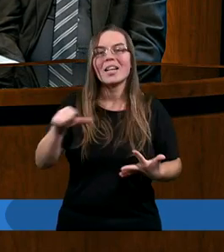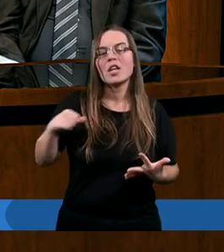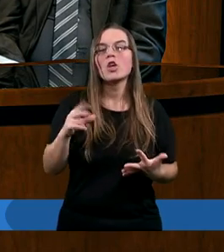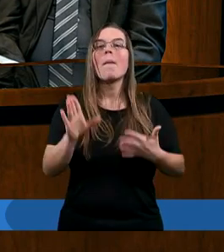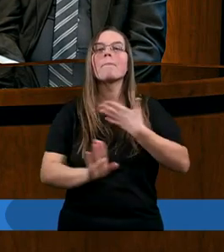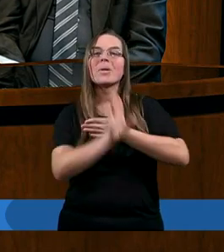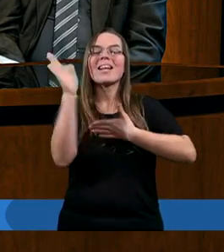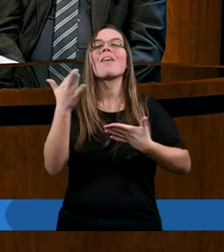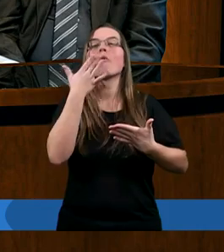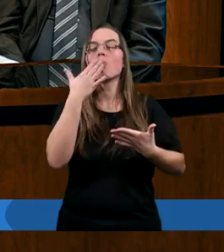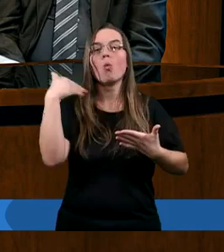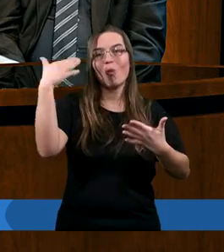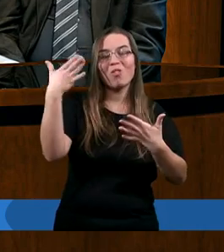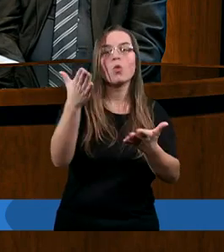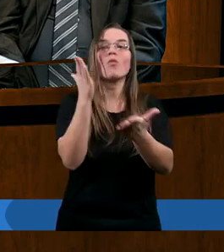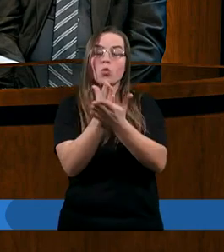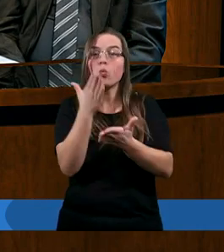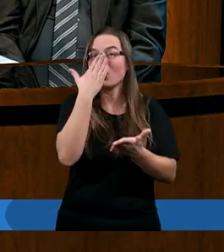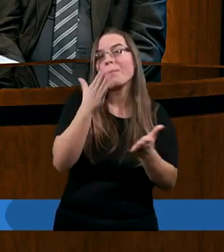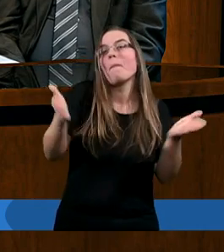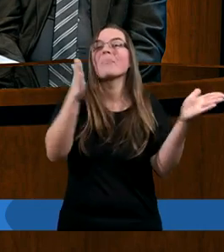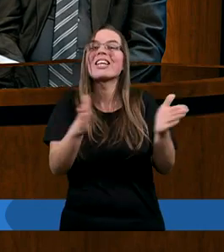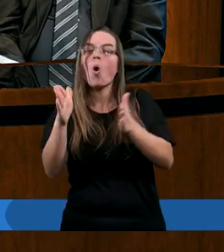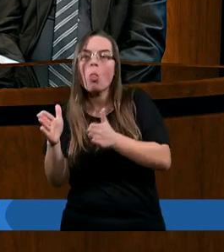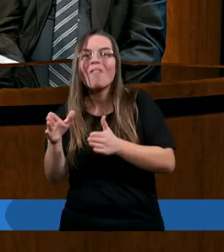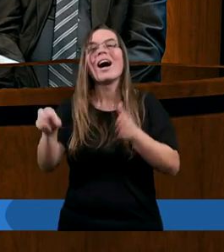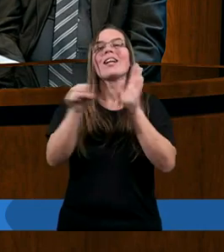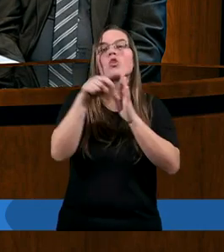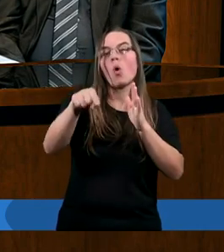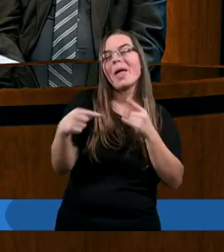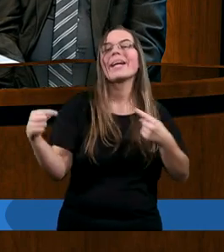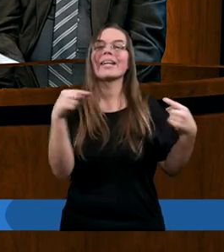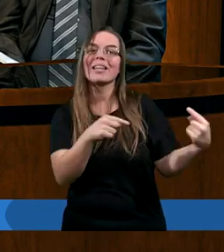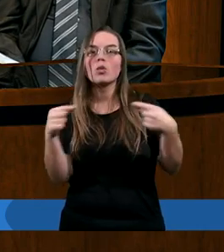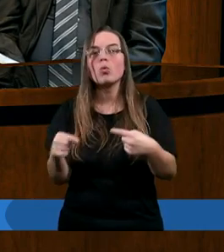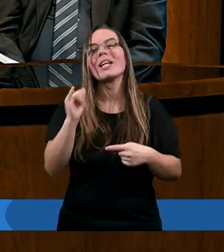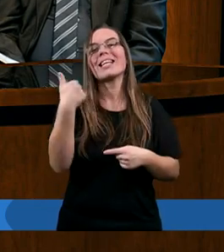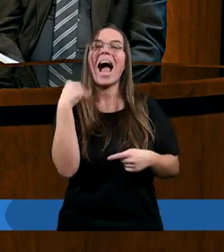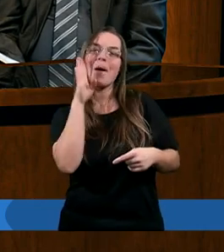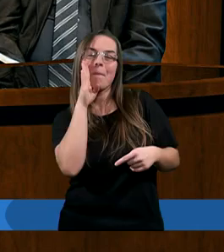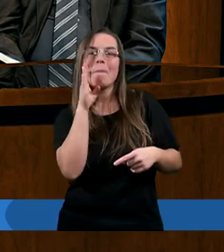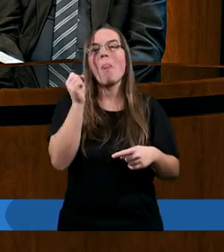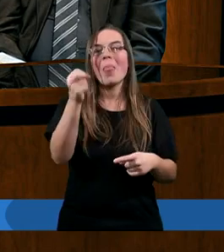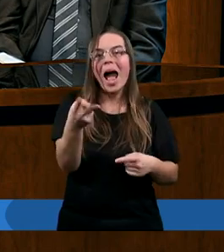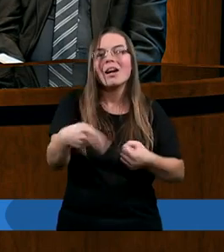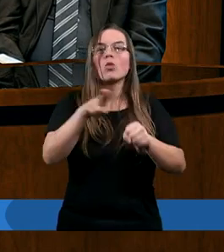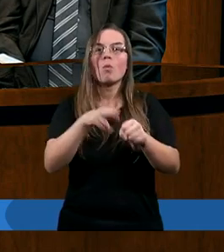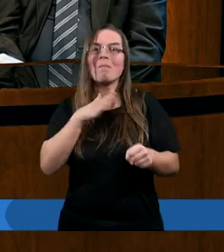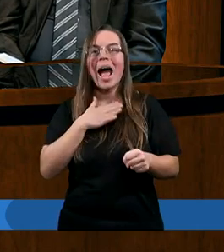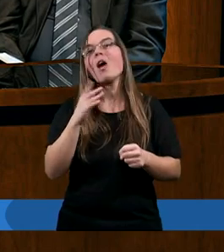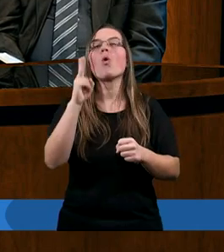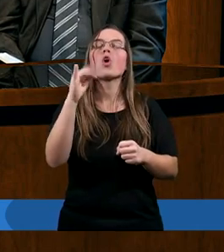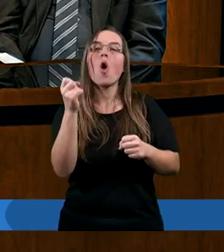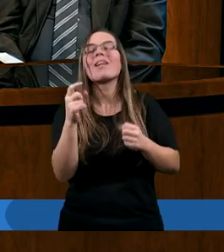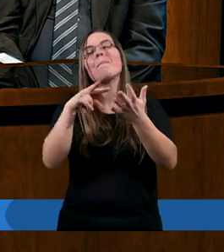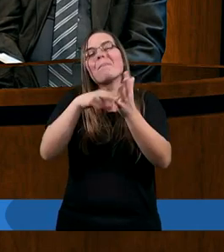stawia mówców już przygotowanych do tejże dyskusji. Jakby takich, którzy mają już koncepcję tego,